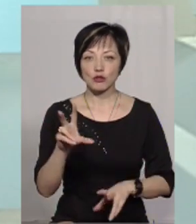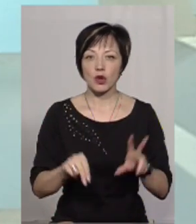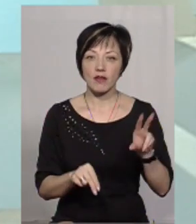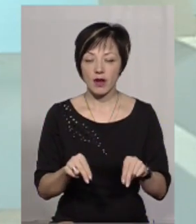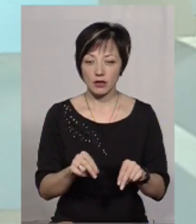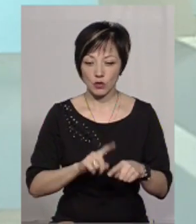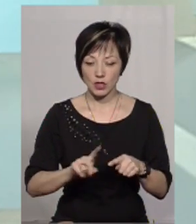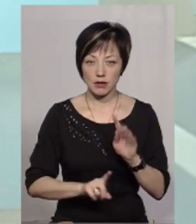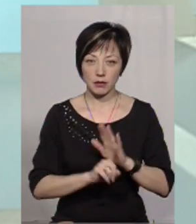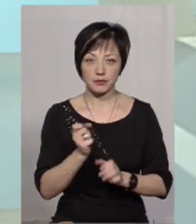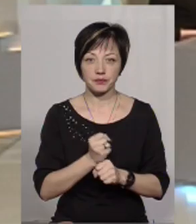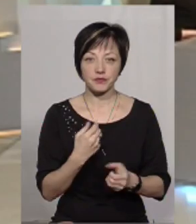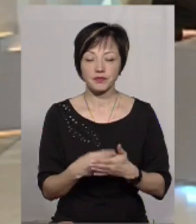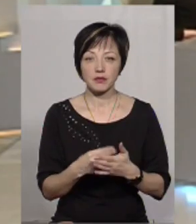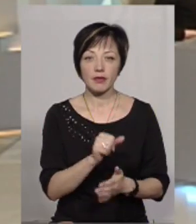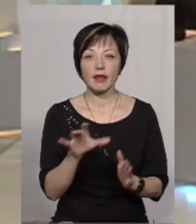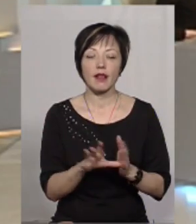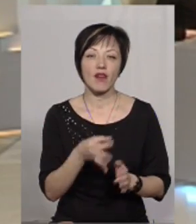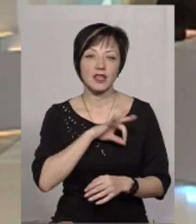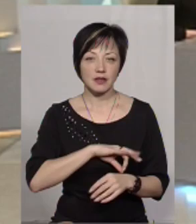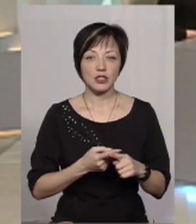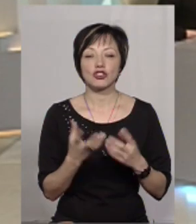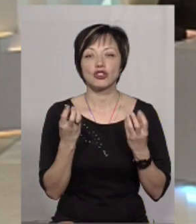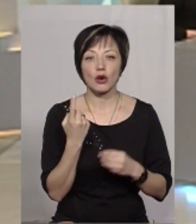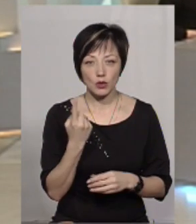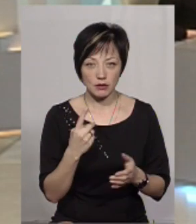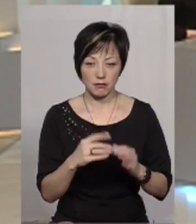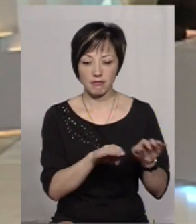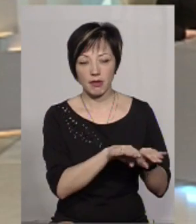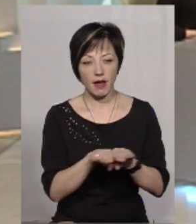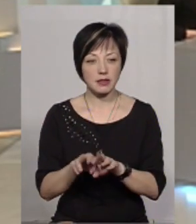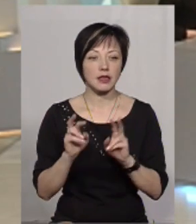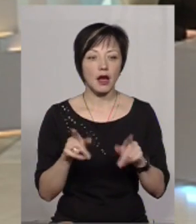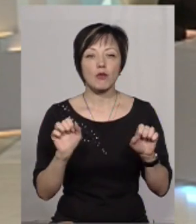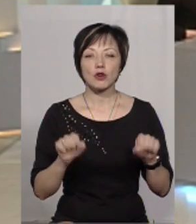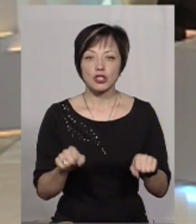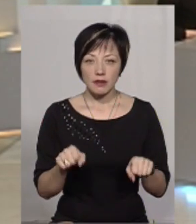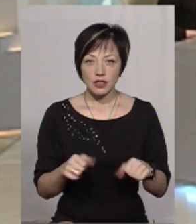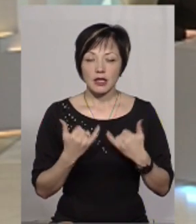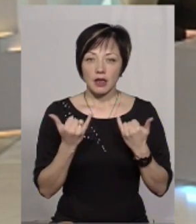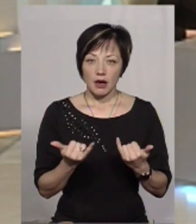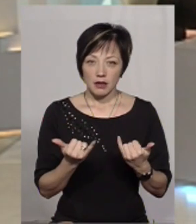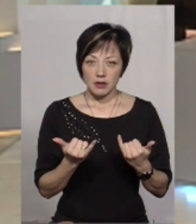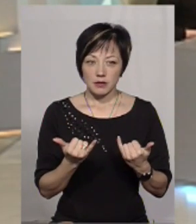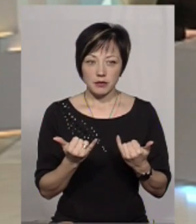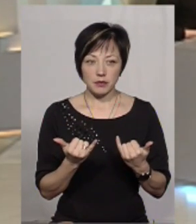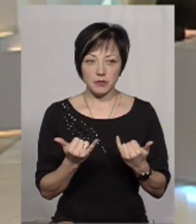сподіваюся, що ось ось запрацює фонд енергоефективності, це є ще один пласт, як можливостей для